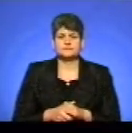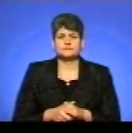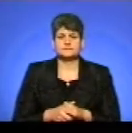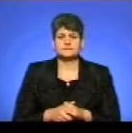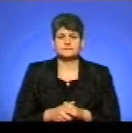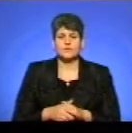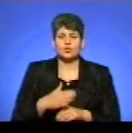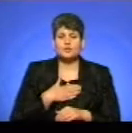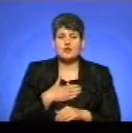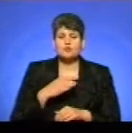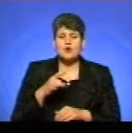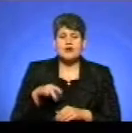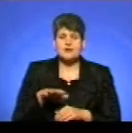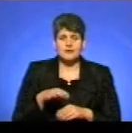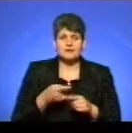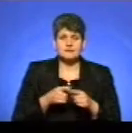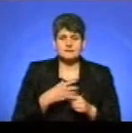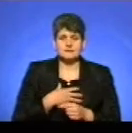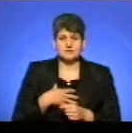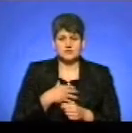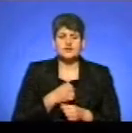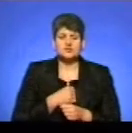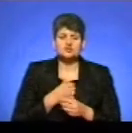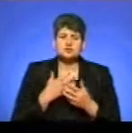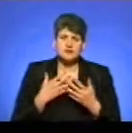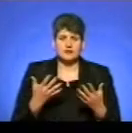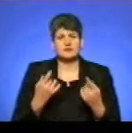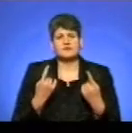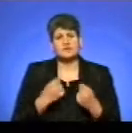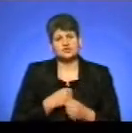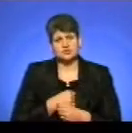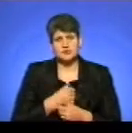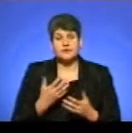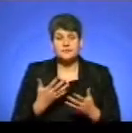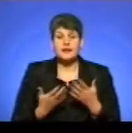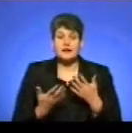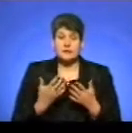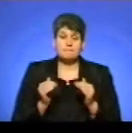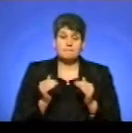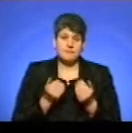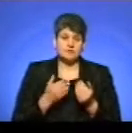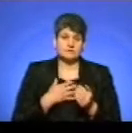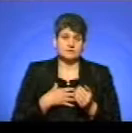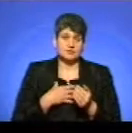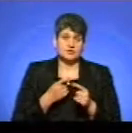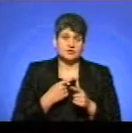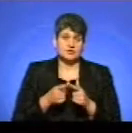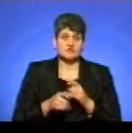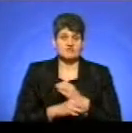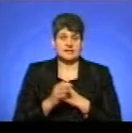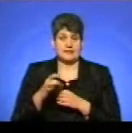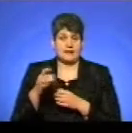У нашому регіоні це актуально, на жаль, на превеликий жаль, але все-таки менш актуально, ніж у, скажімо так, східних